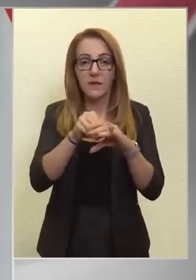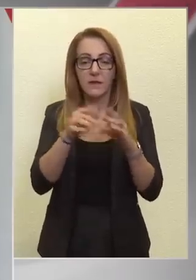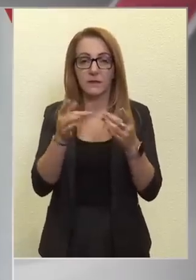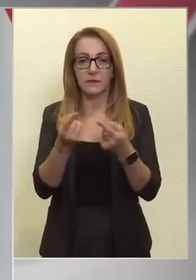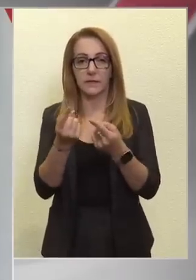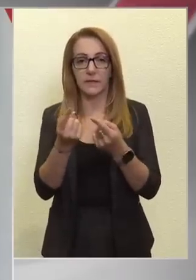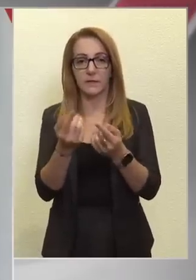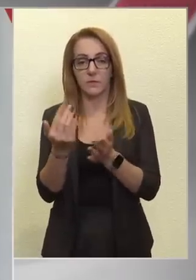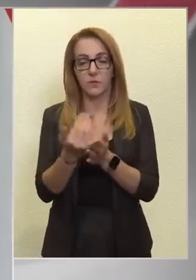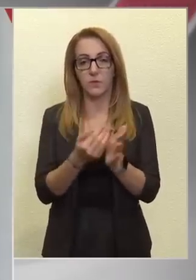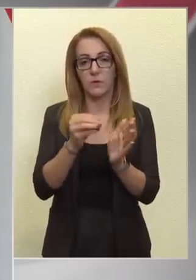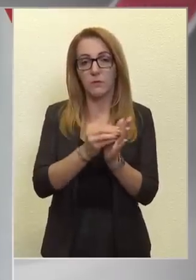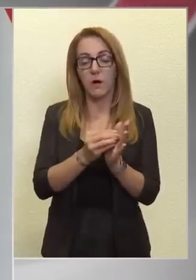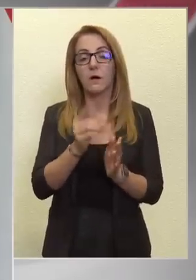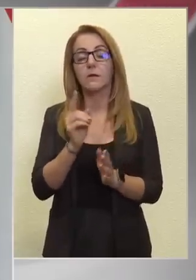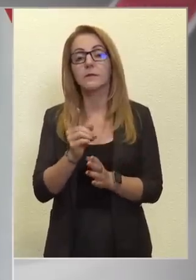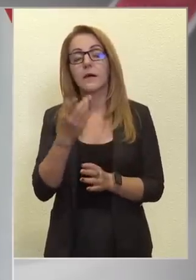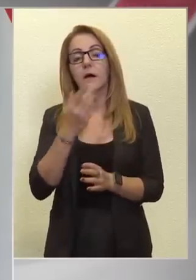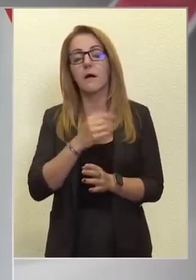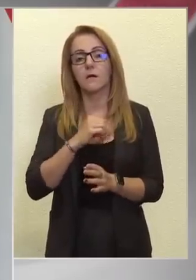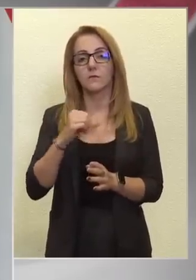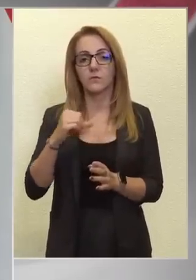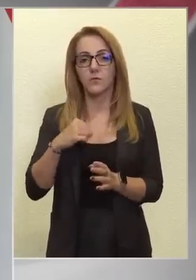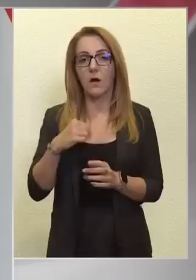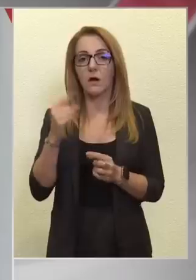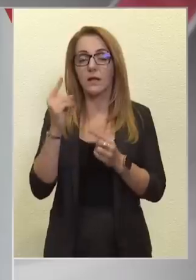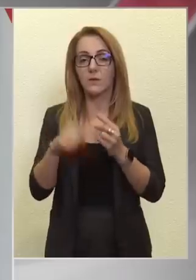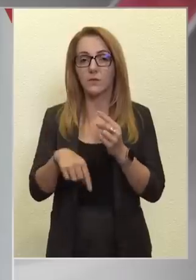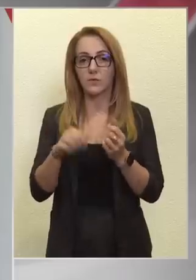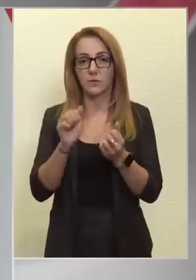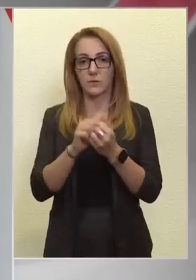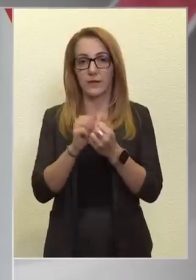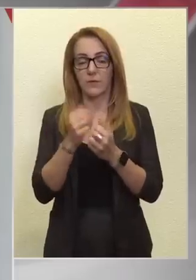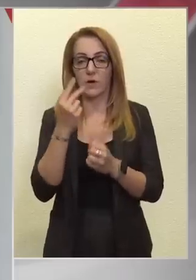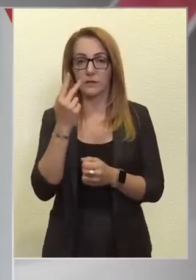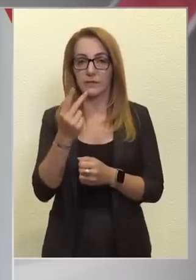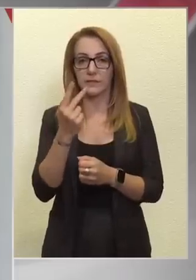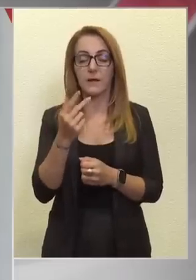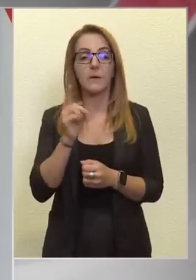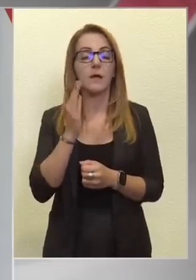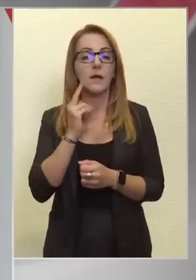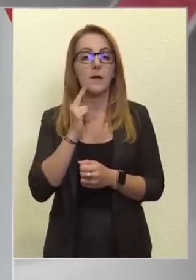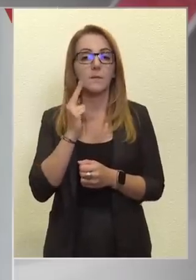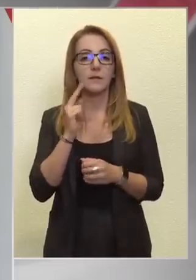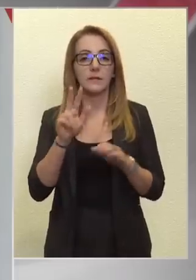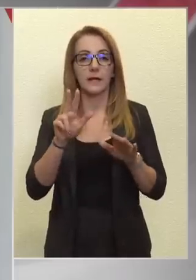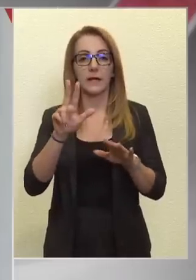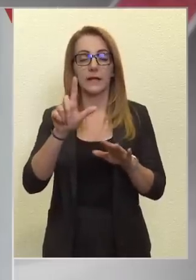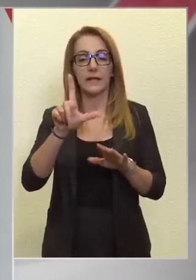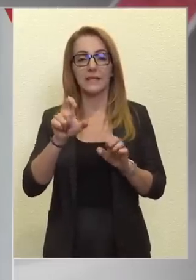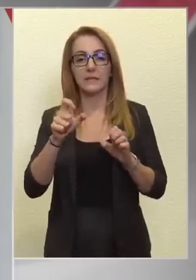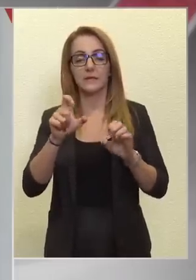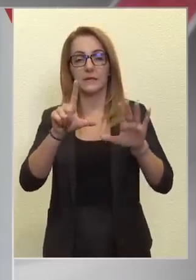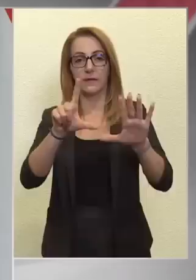De hogyha itt csak a legutolsó számokat nézem, akkor pénteken 725